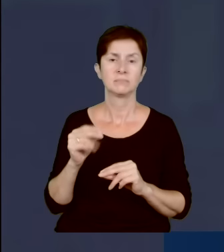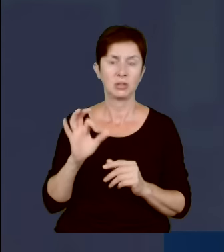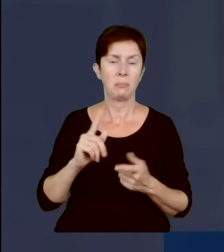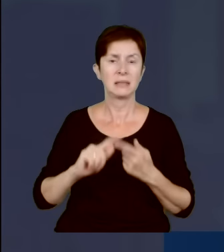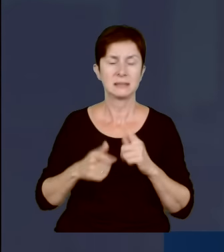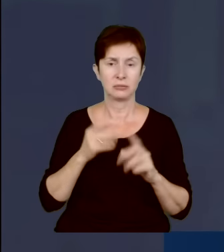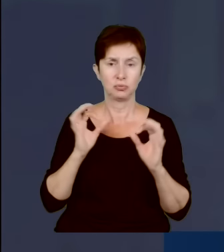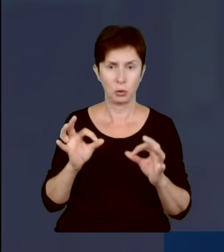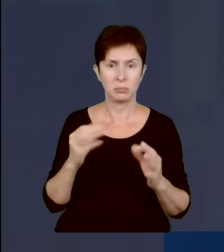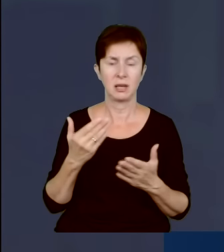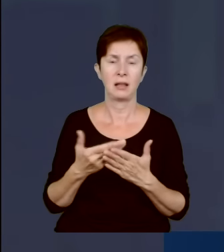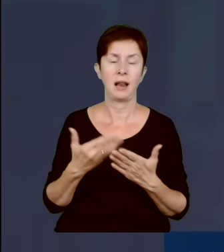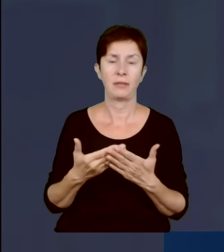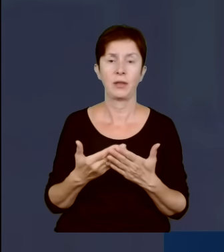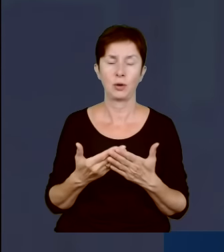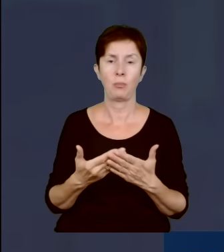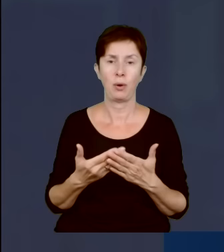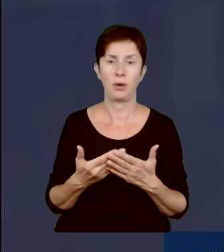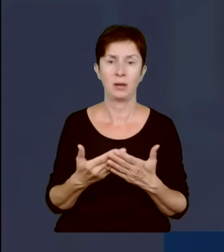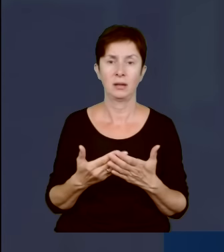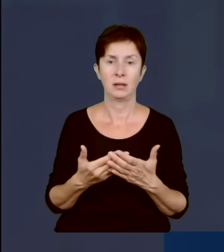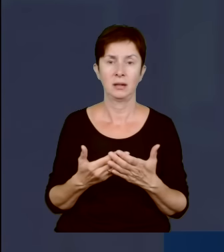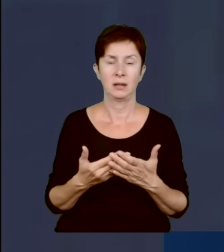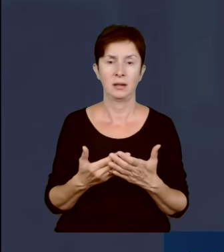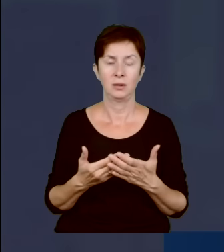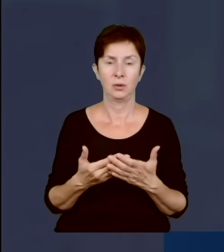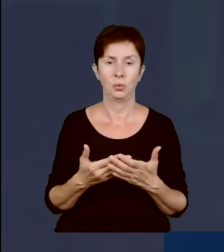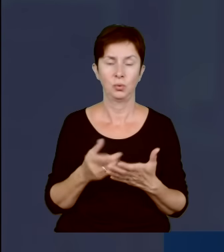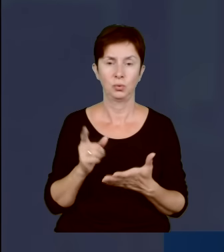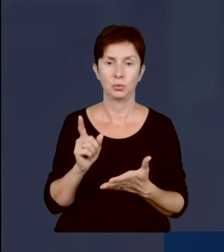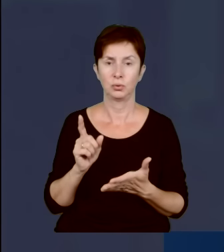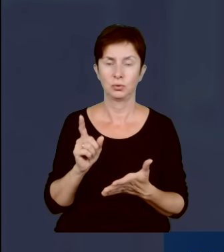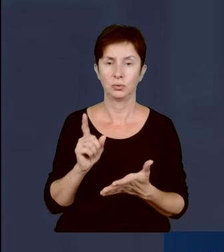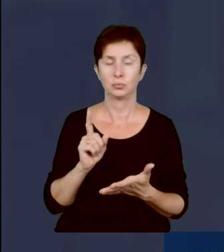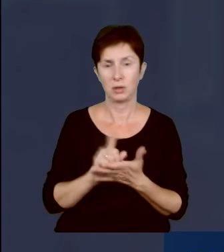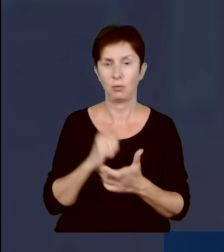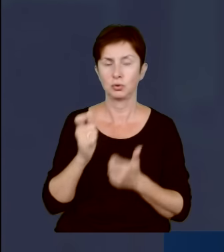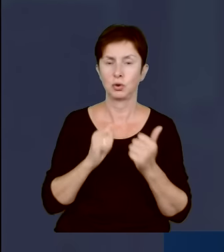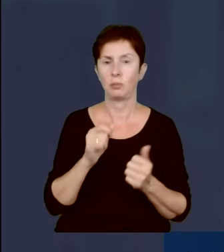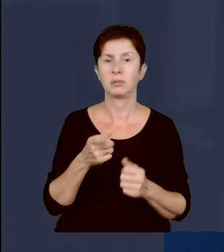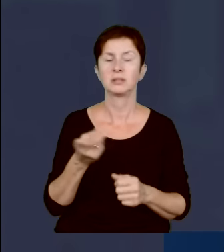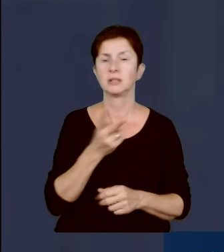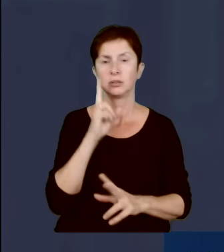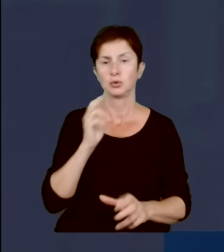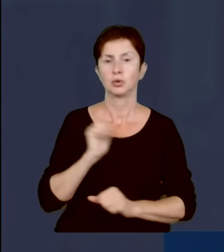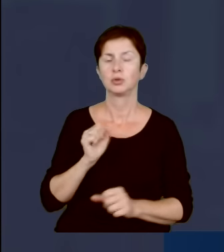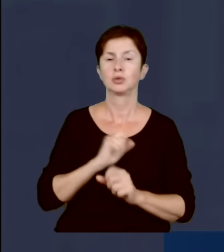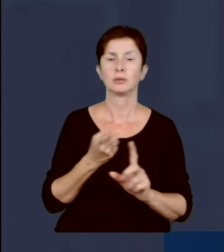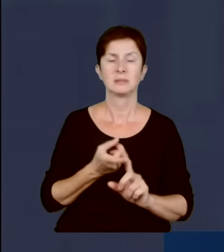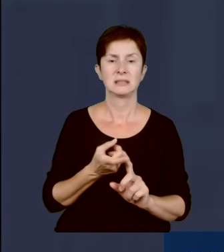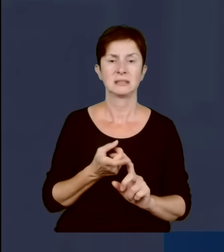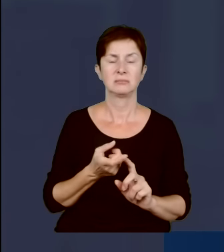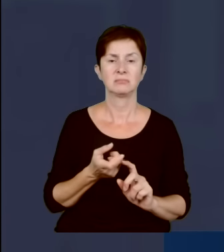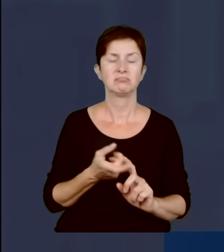pewne środki zapobiegawcze w postaci zawieszenia tych żołnierzy. Jak była